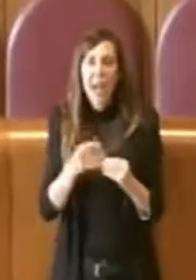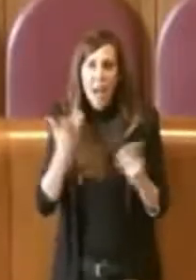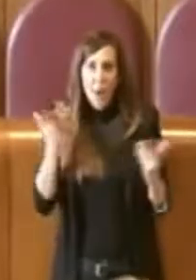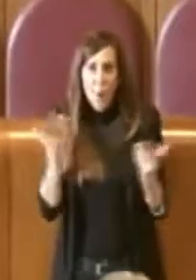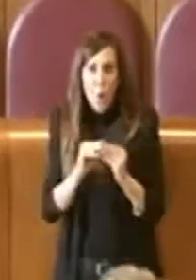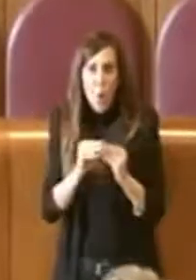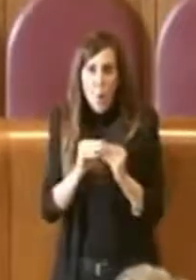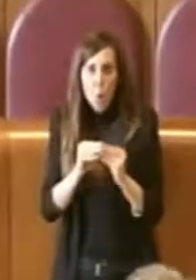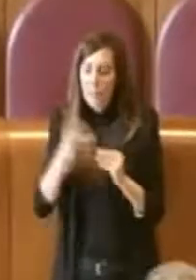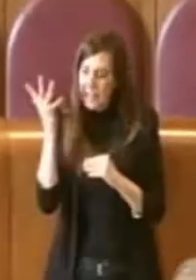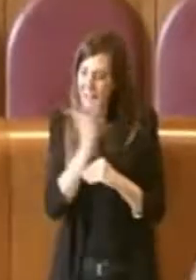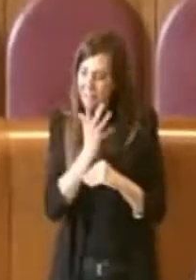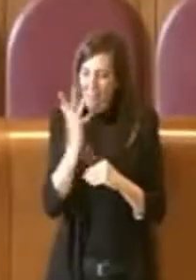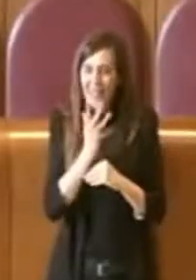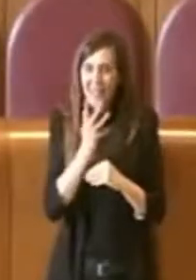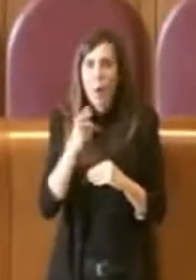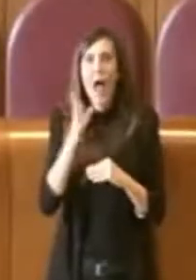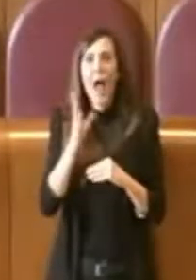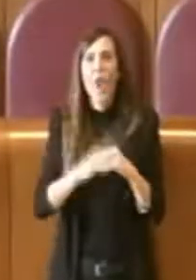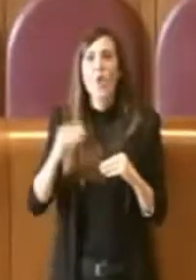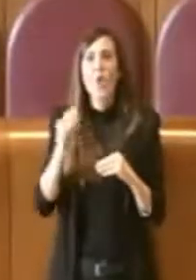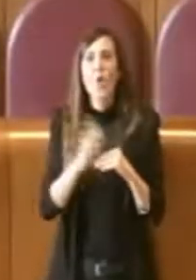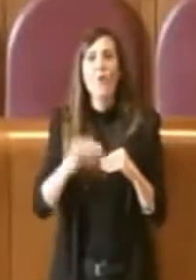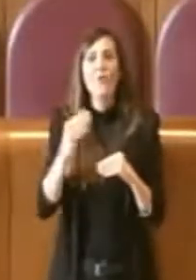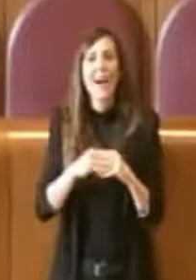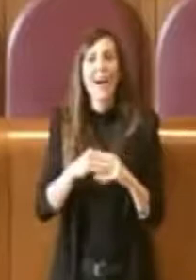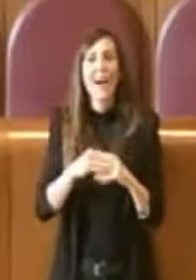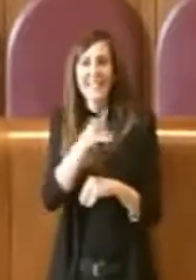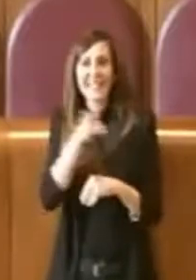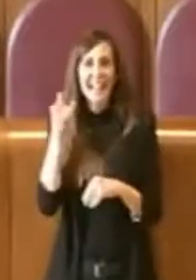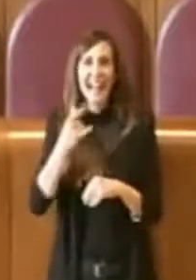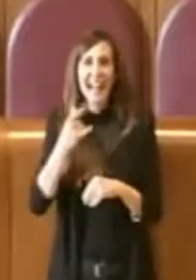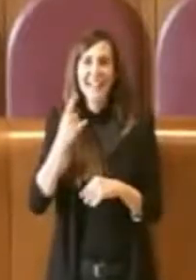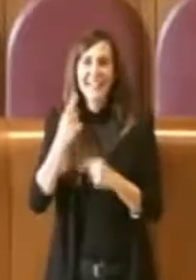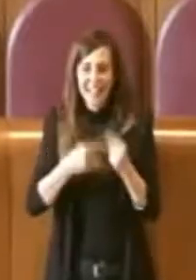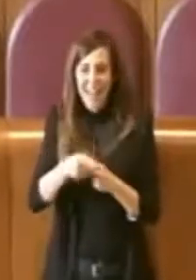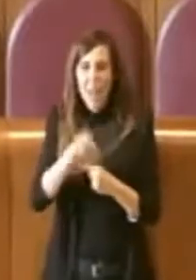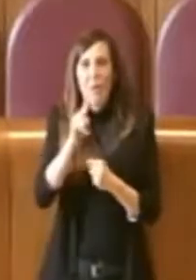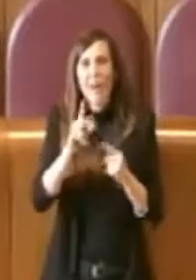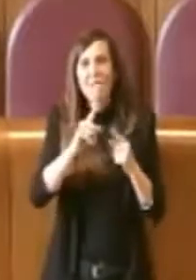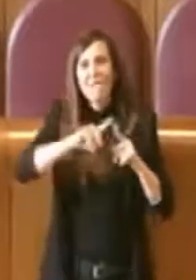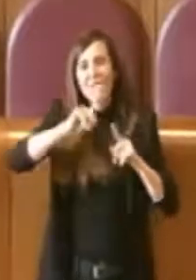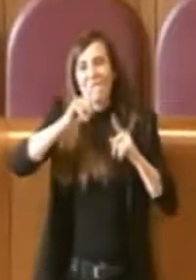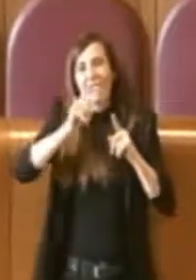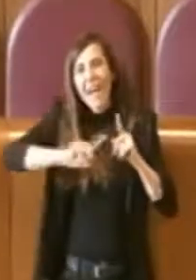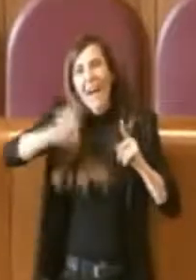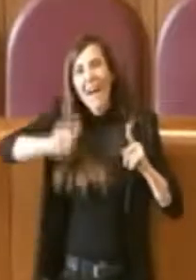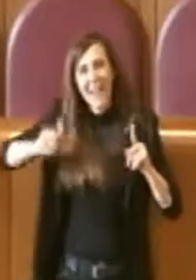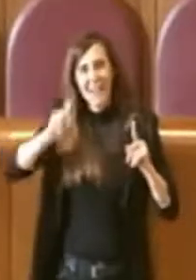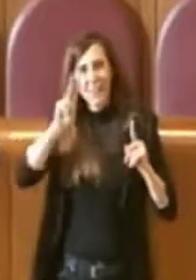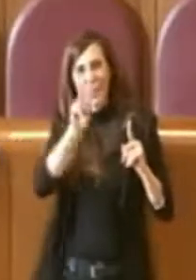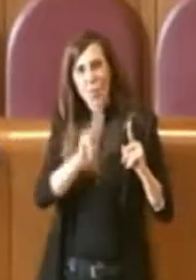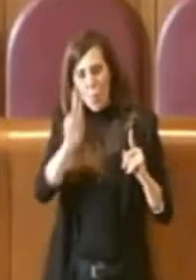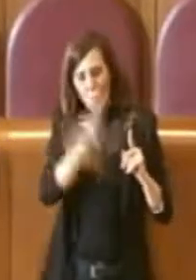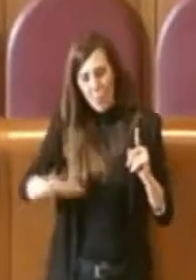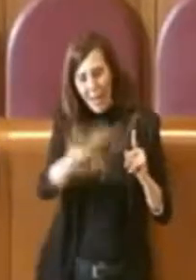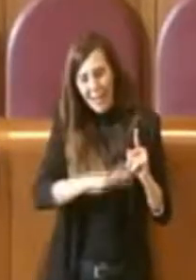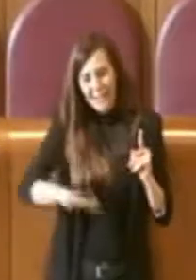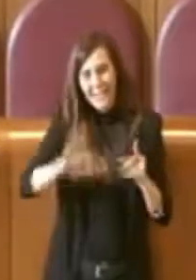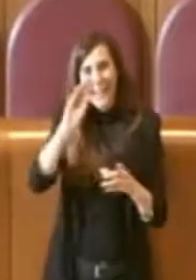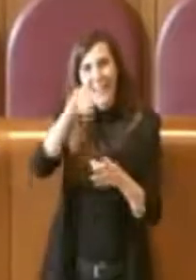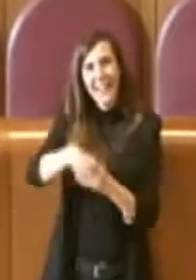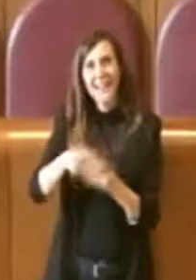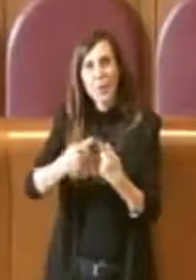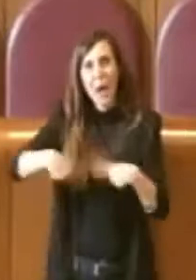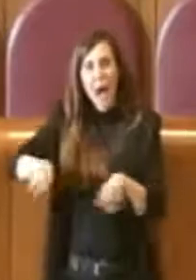modo sbagliato, perché lo hanno fatto senza andare a far votare una variante urbanistica all'interno di quest'Aula, per cui non lo